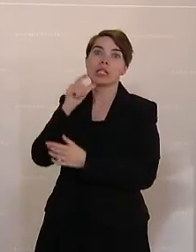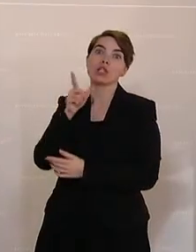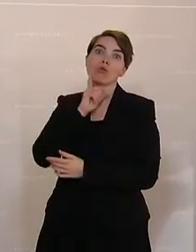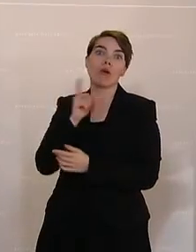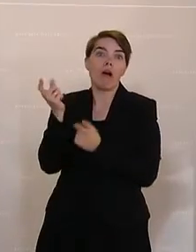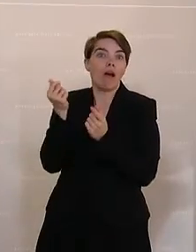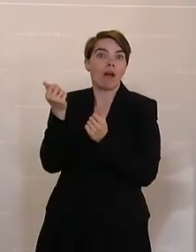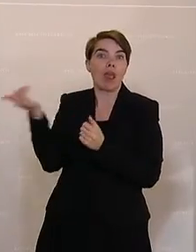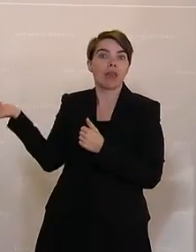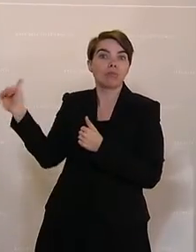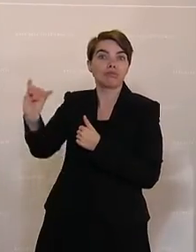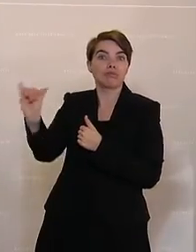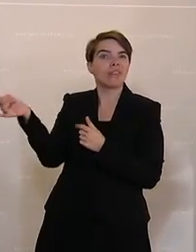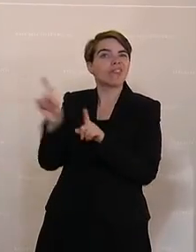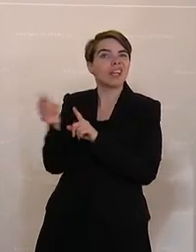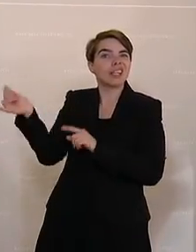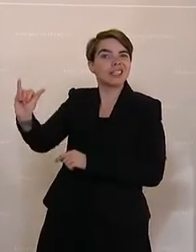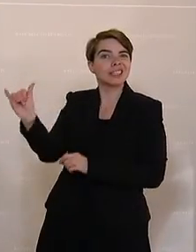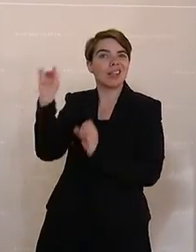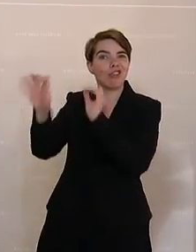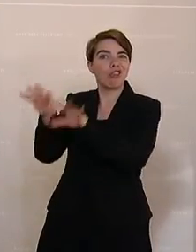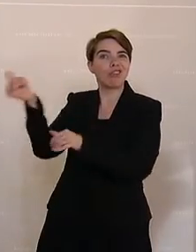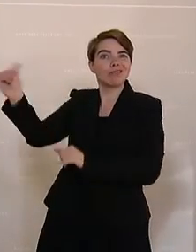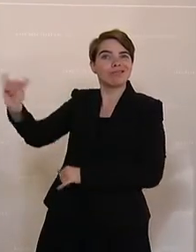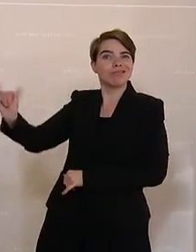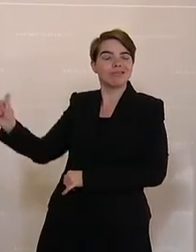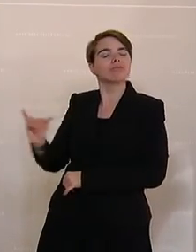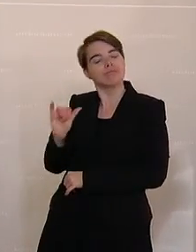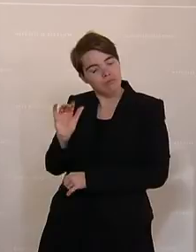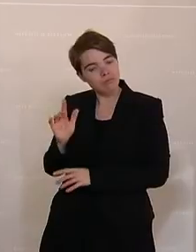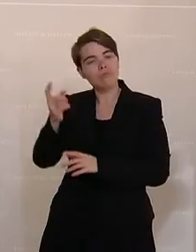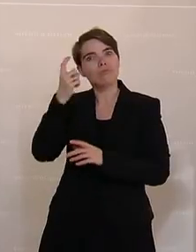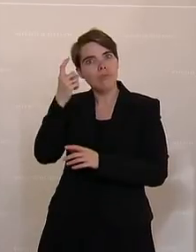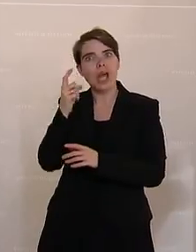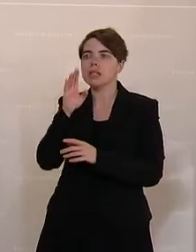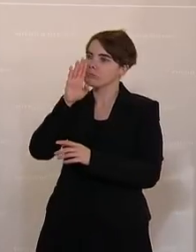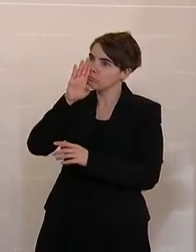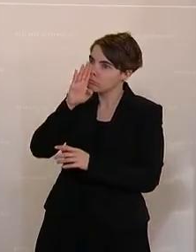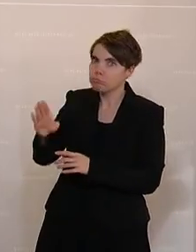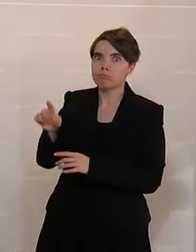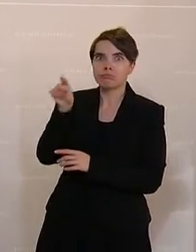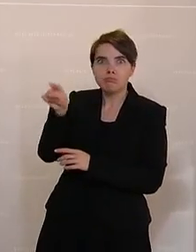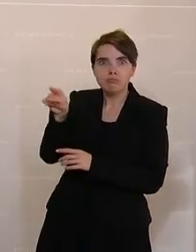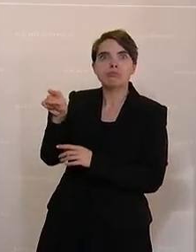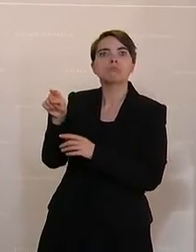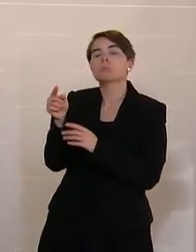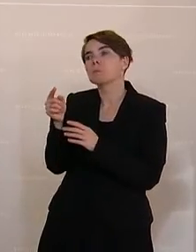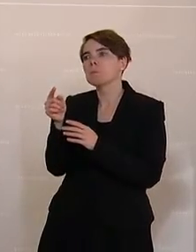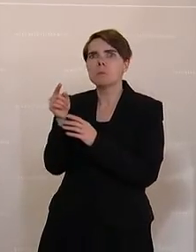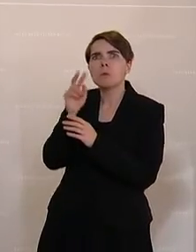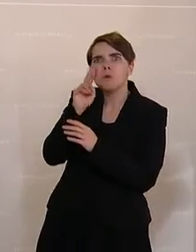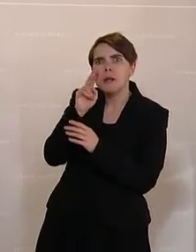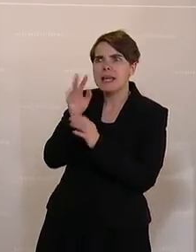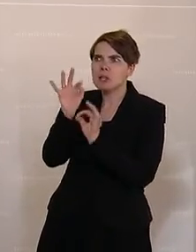hineinwerfen ins System, sondern es geht auch darum, dass wir hier gezielt auf Basis von Indikatoren wirklich